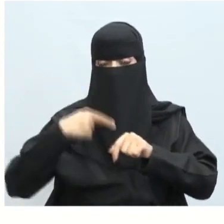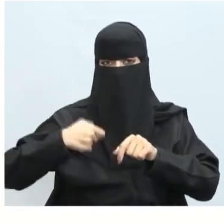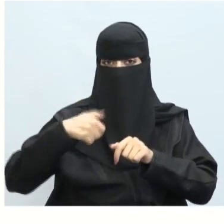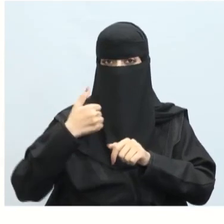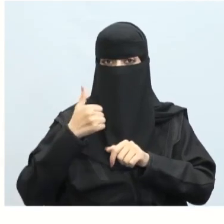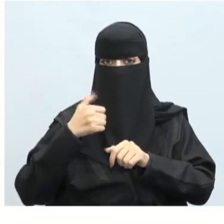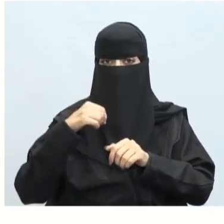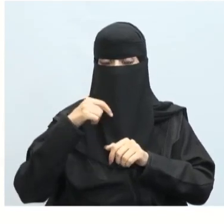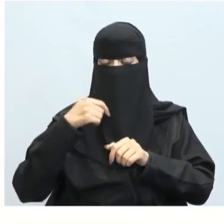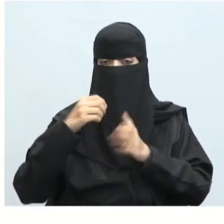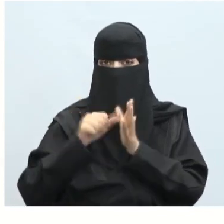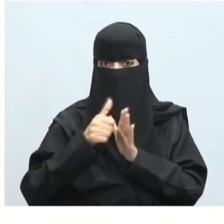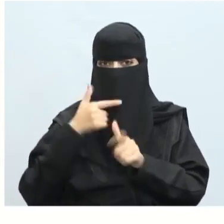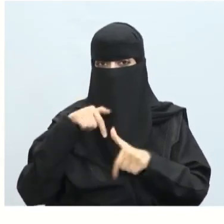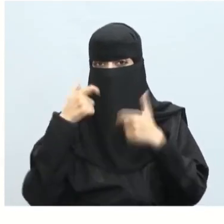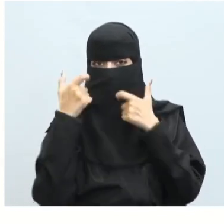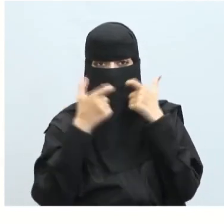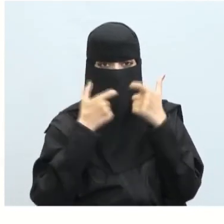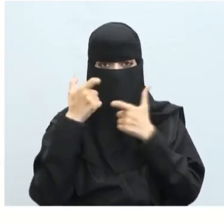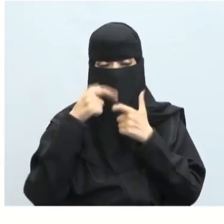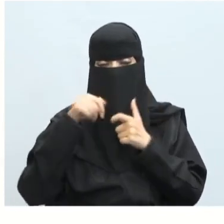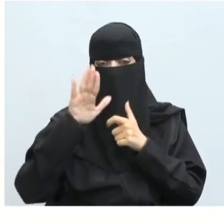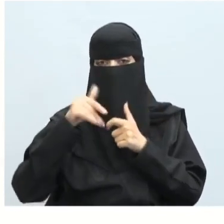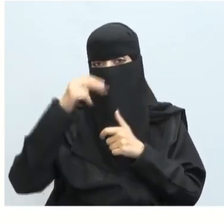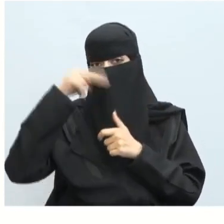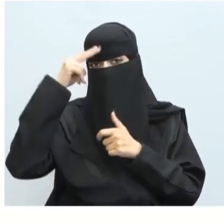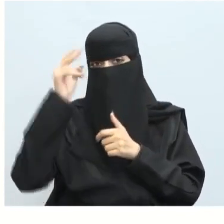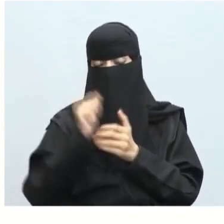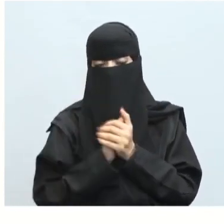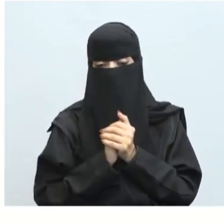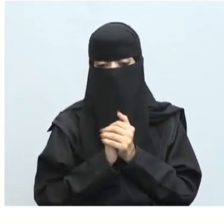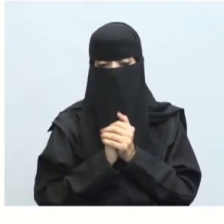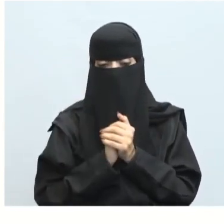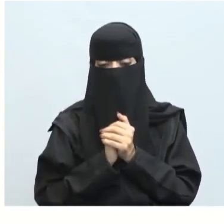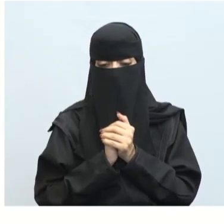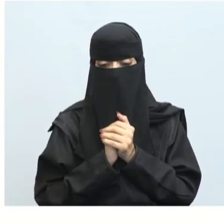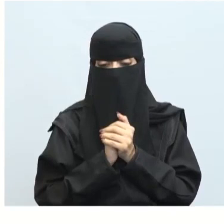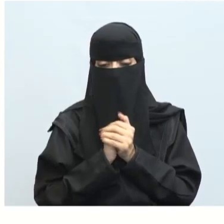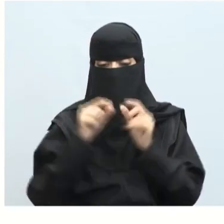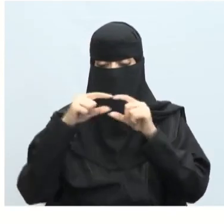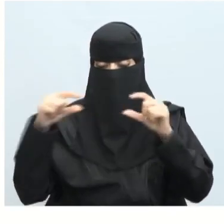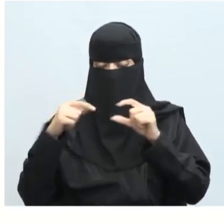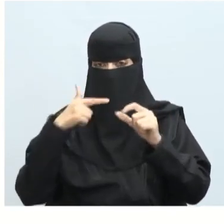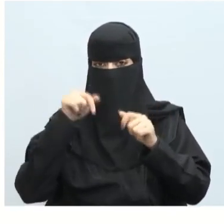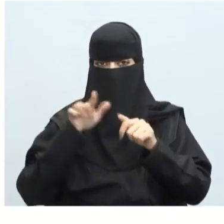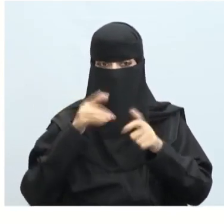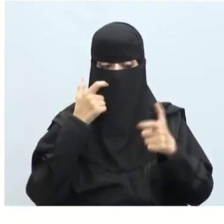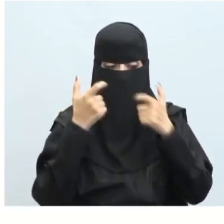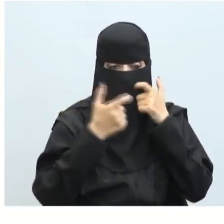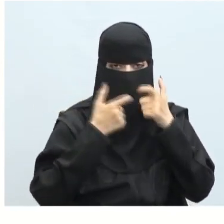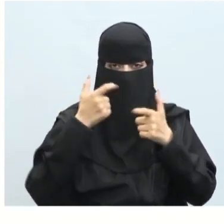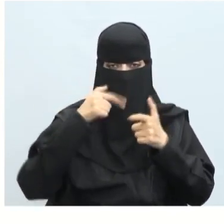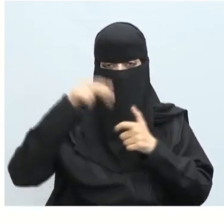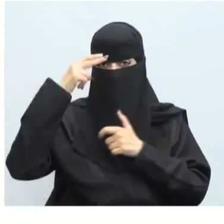Saudi Arabia اكتشف المملكة العربية السعودية إذن بلاحظة لدينا هنا في النص Discover